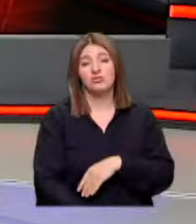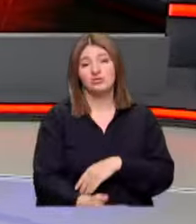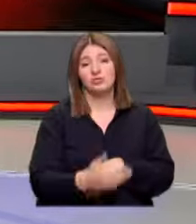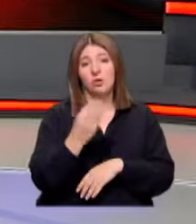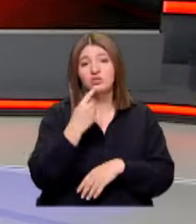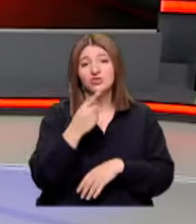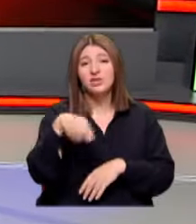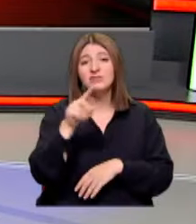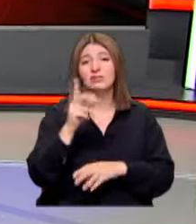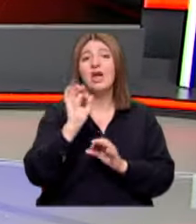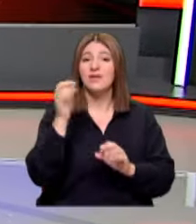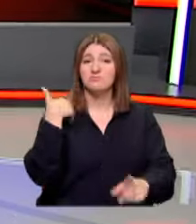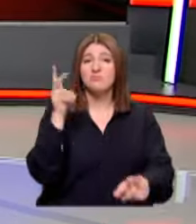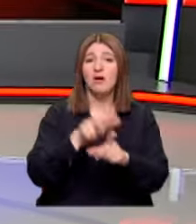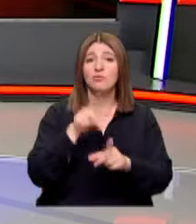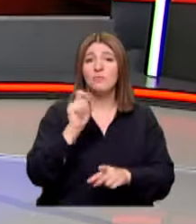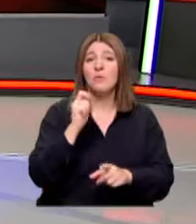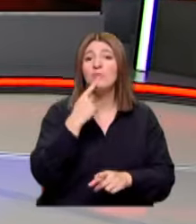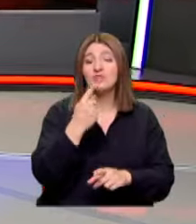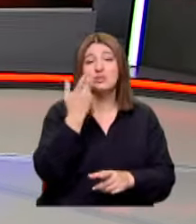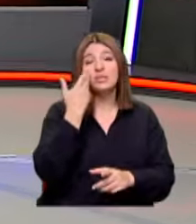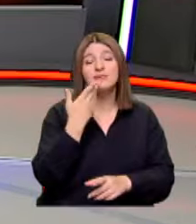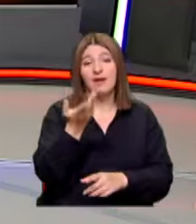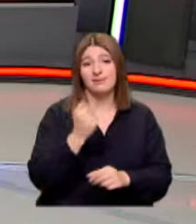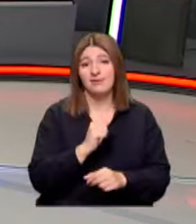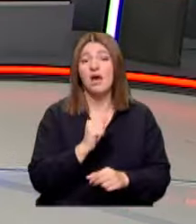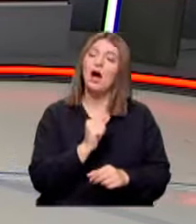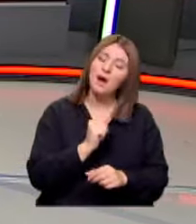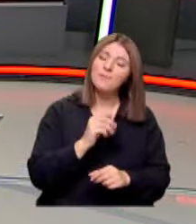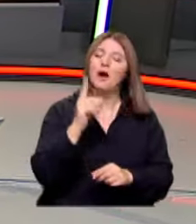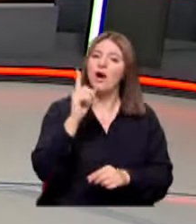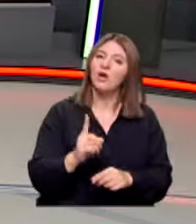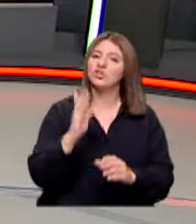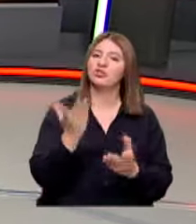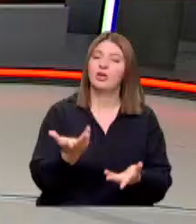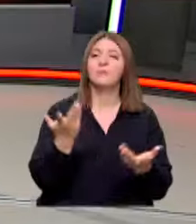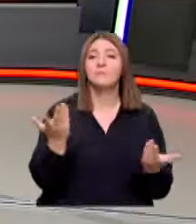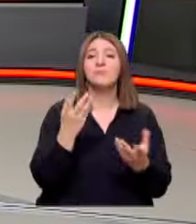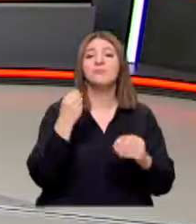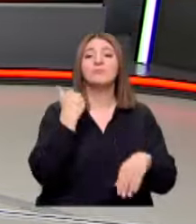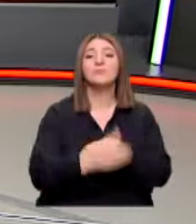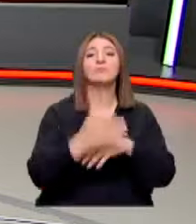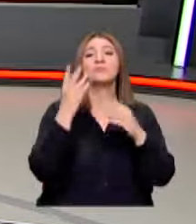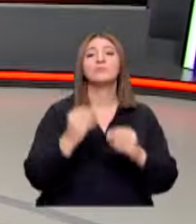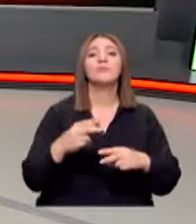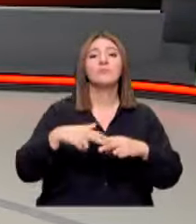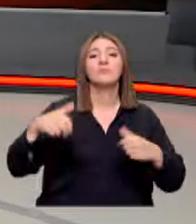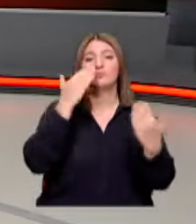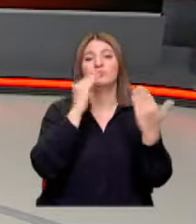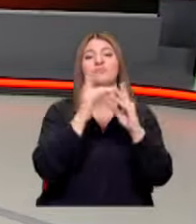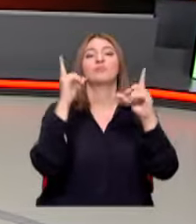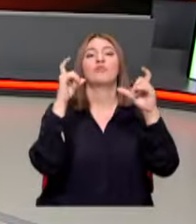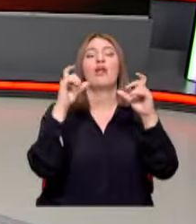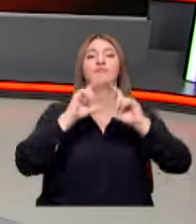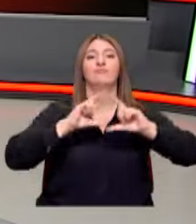diyeceksiniz Evet katılıyorum diyeceksiniz belki de ekran başında sizlerle ama önce artık çok geç oldu başlığına yakışır bir